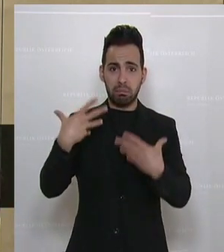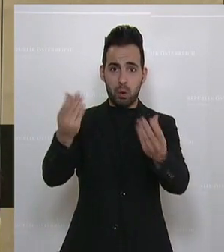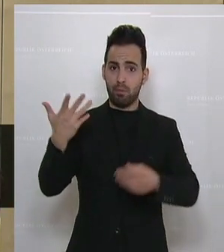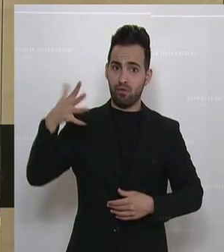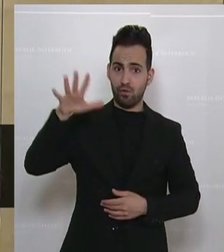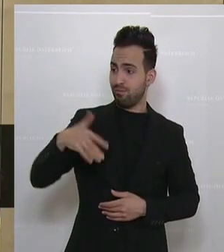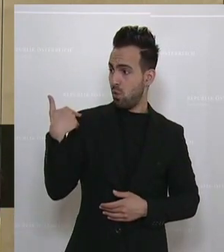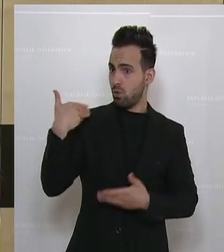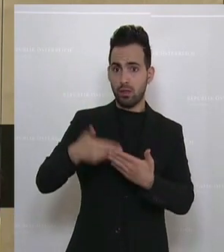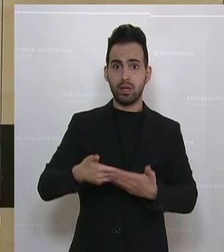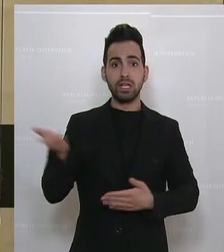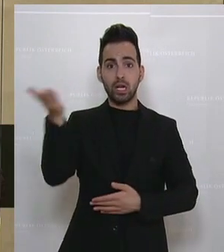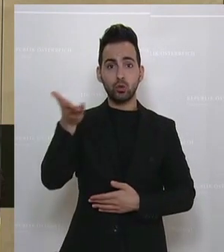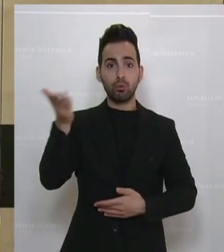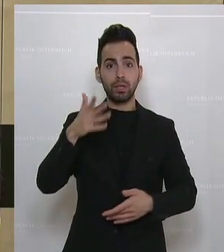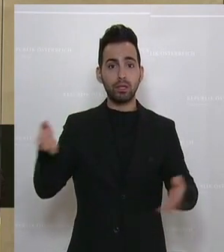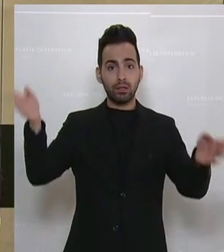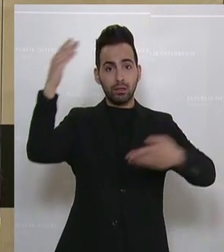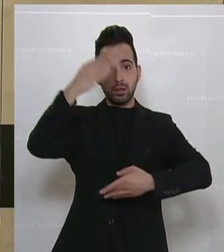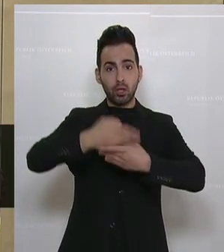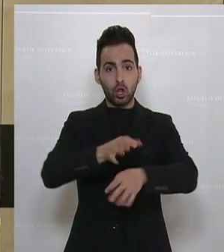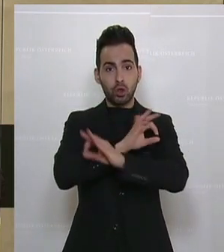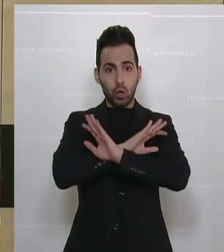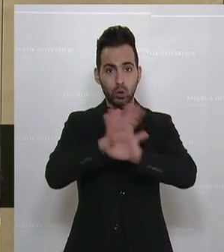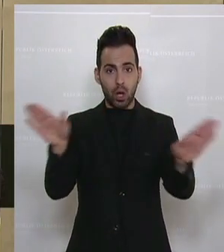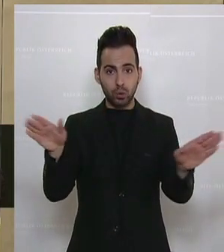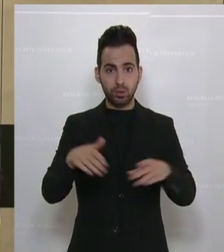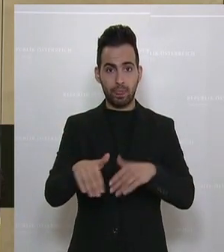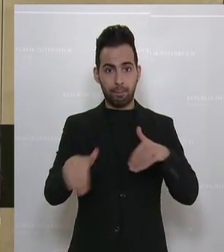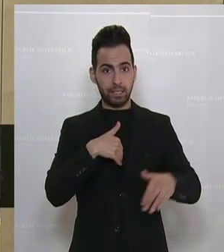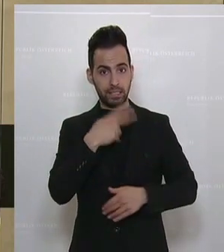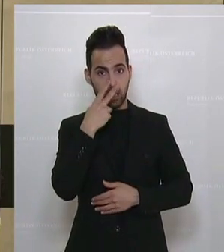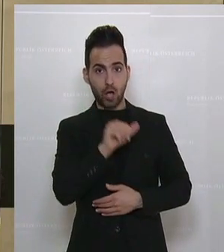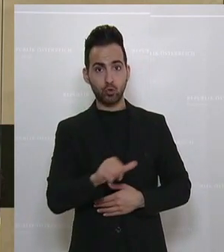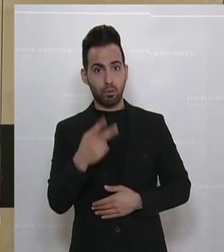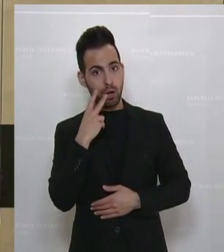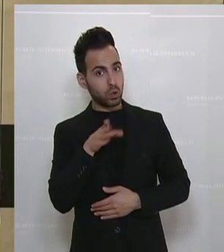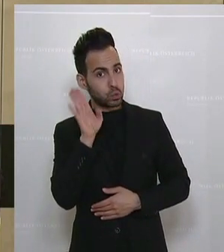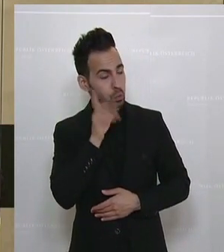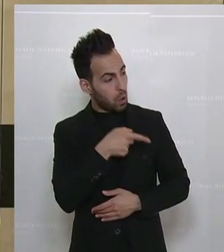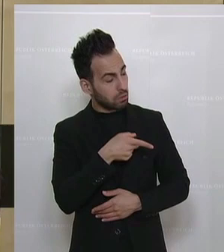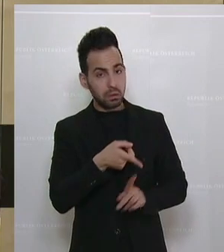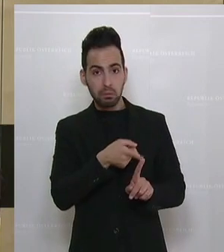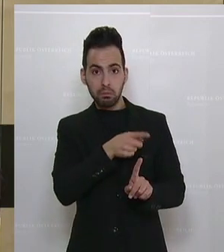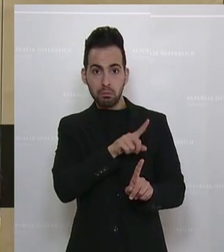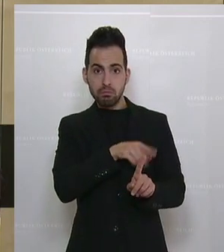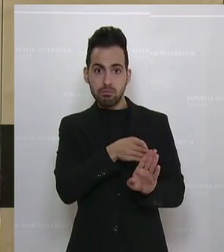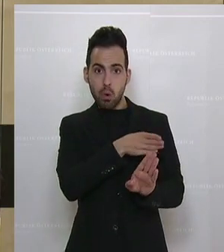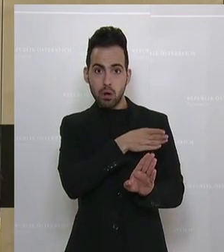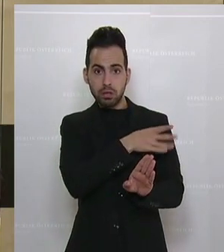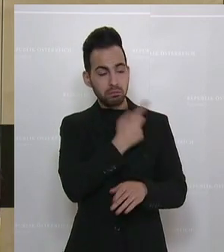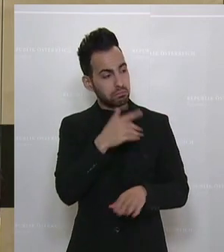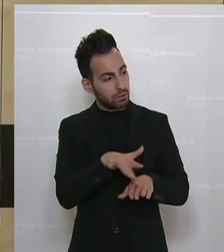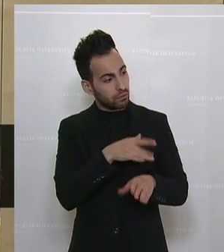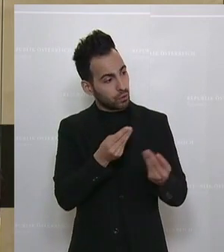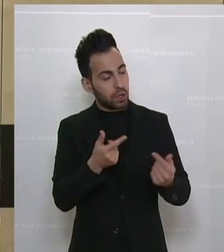Monaten ist die Gastronomie tot. Und wenn ich dem Minister Anschober zuhöre, die letzten Monate, dann wird es für